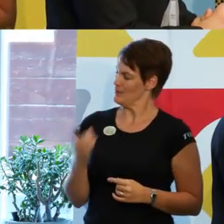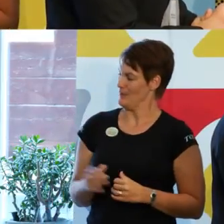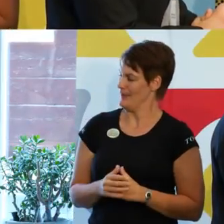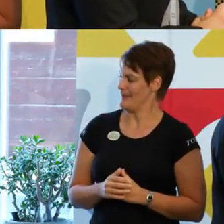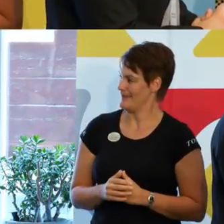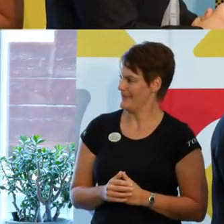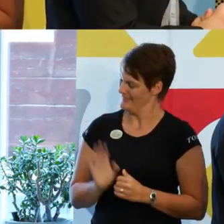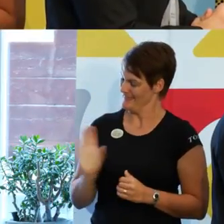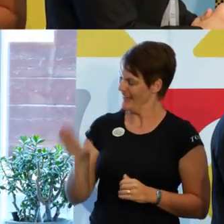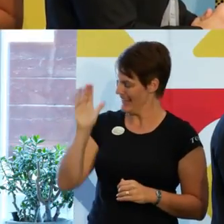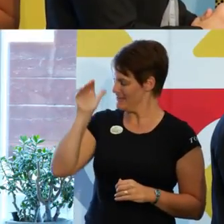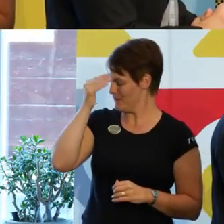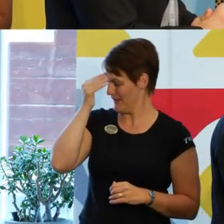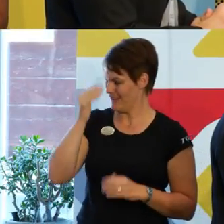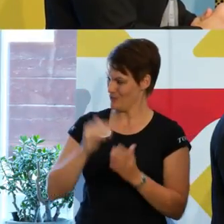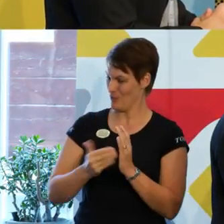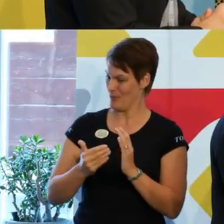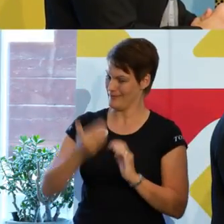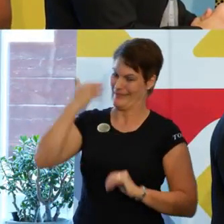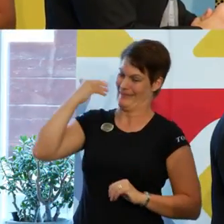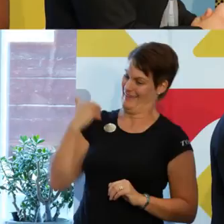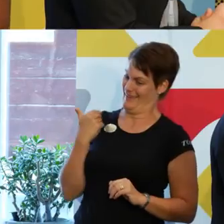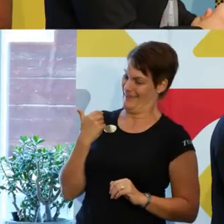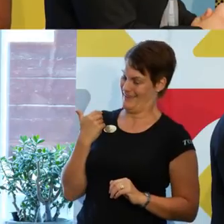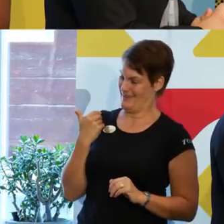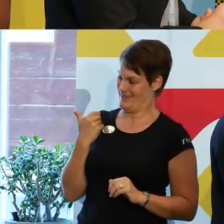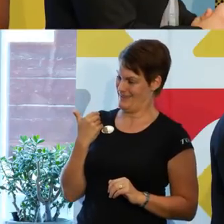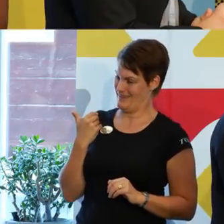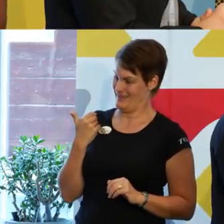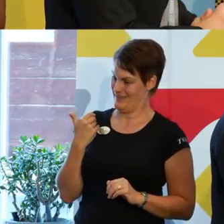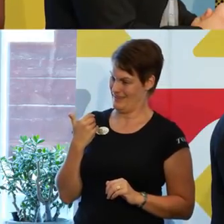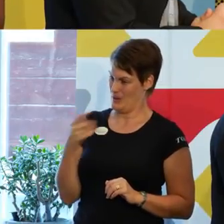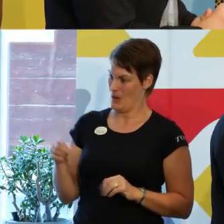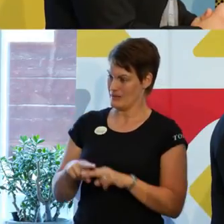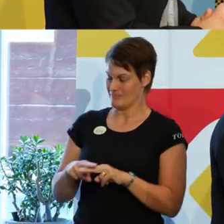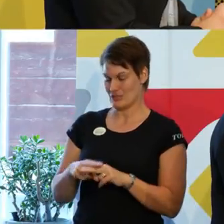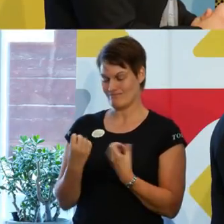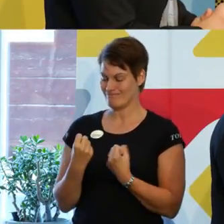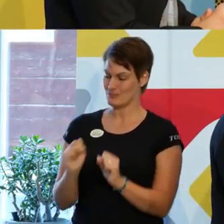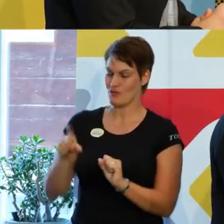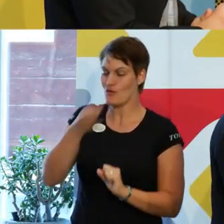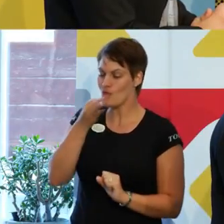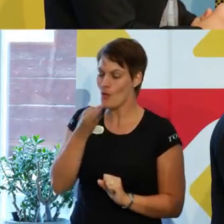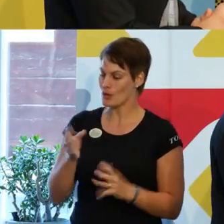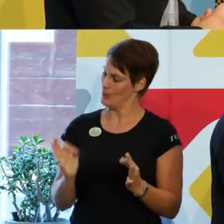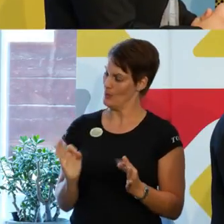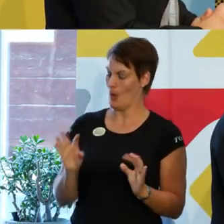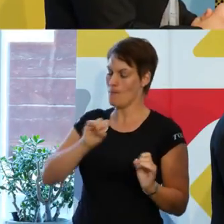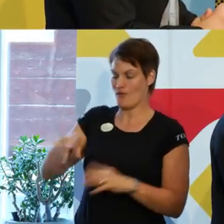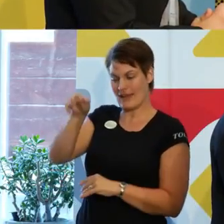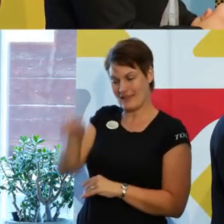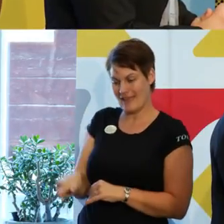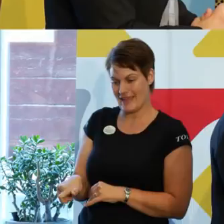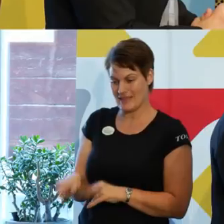att de erfarenheterna utav att ha ett engagemang för de här frågorna, hur har det präglat dig